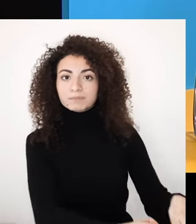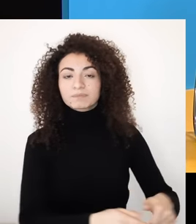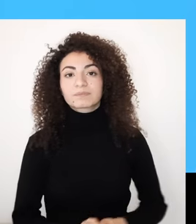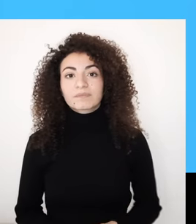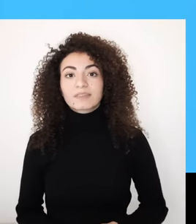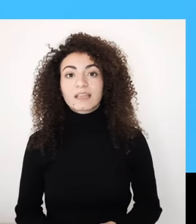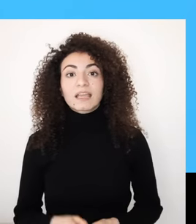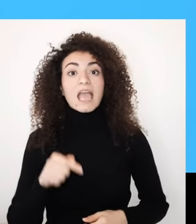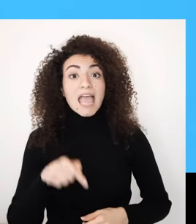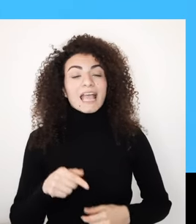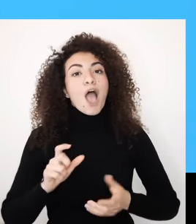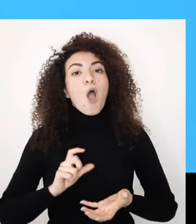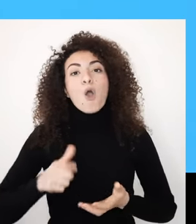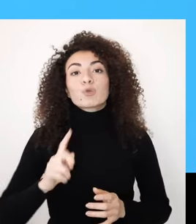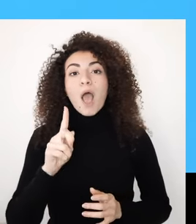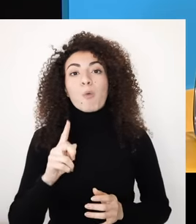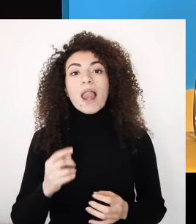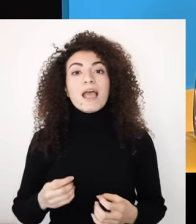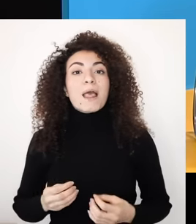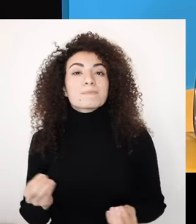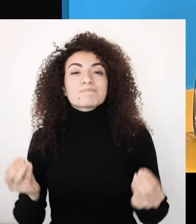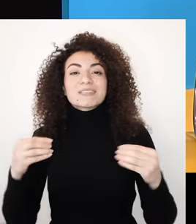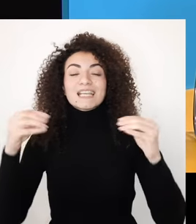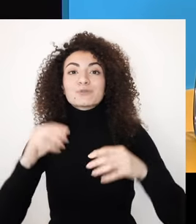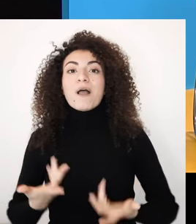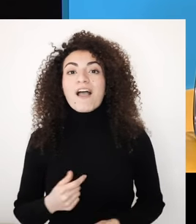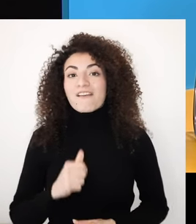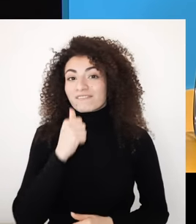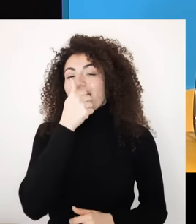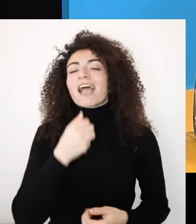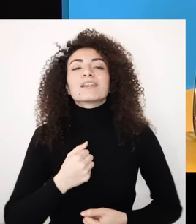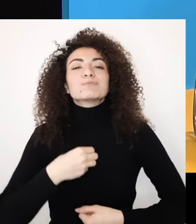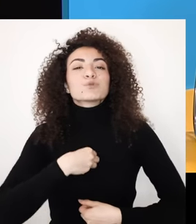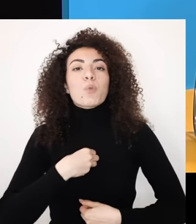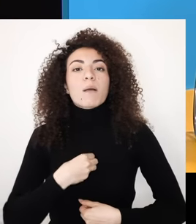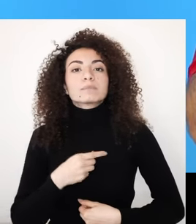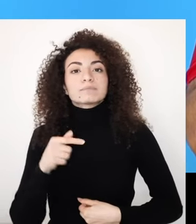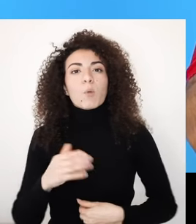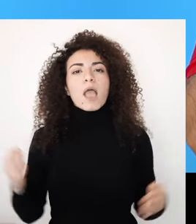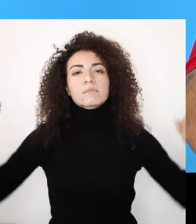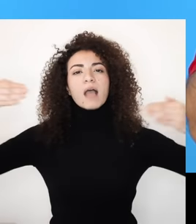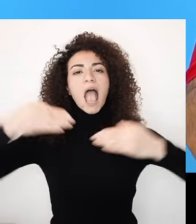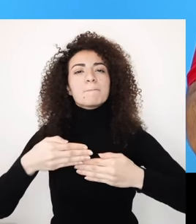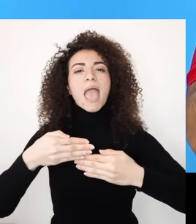بالملحق بالختام الموقف اللطف المحبب هو الخطوة الأولى لتنمية الشعور بالفخر الداخلي وهو المناعة المضادة